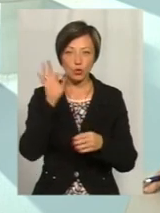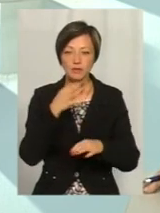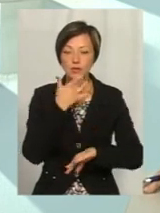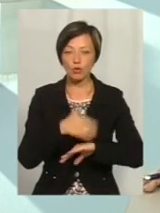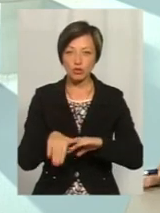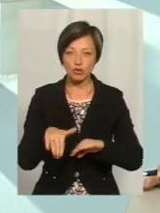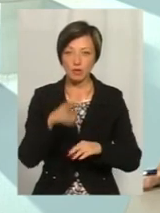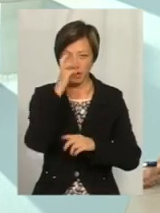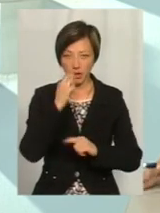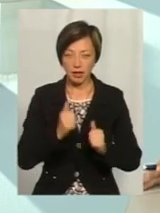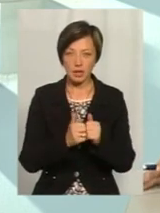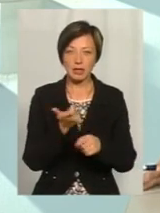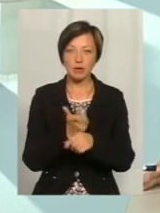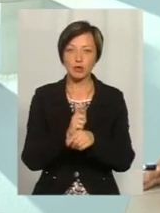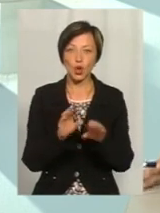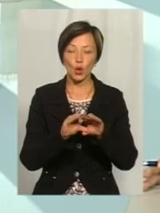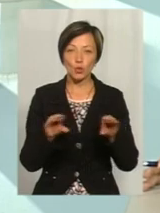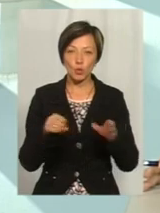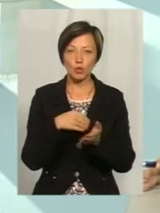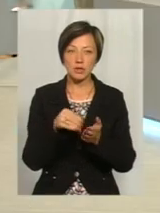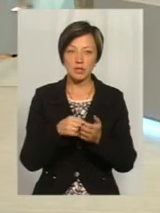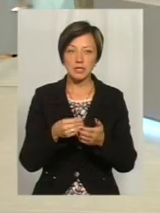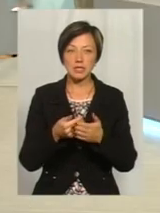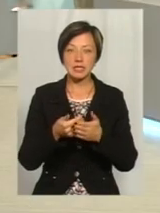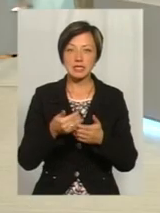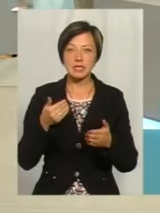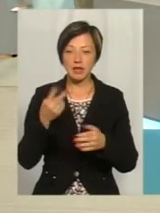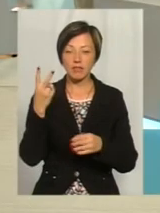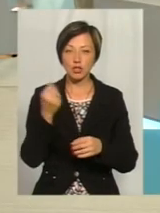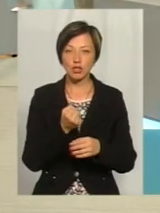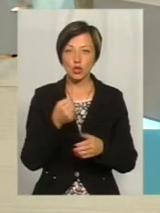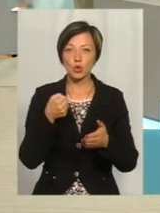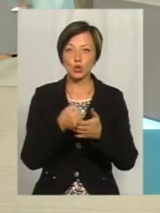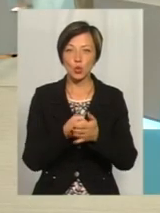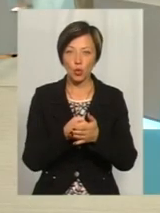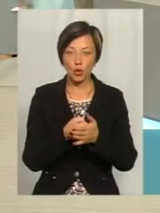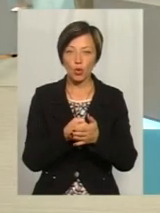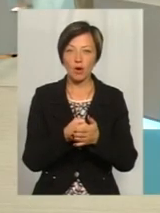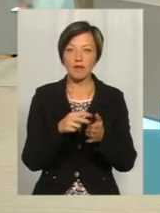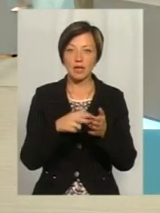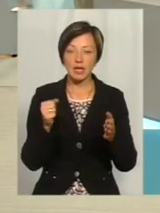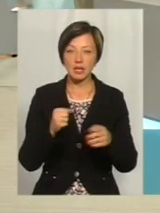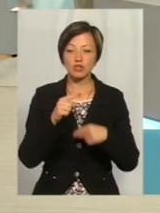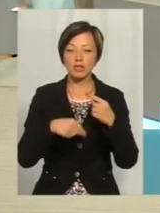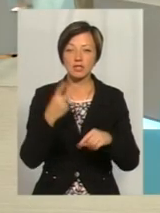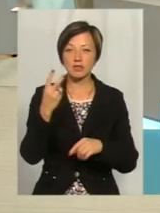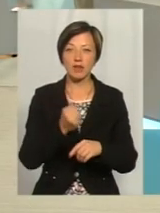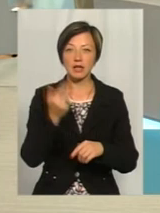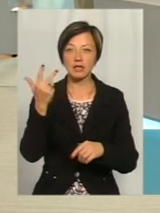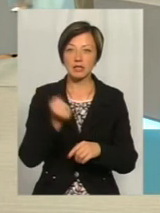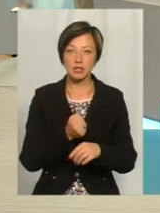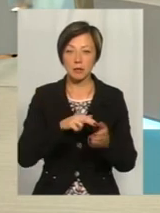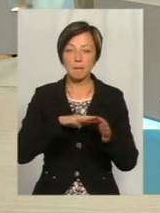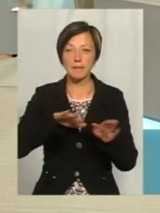країн, найбільше тюнерів купують за два тижні до відключення і за два-три тижні після відключення